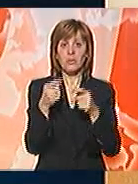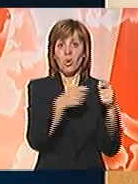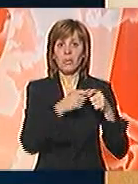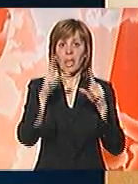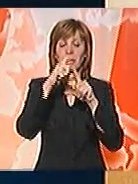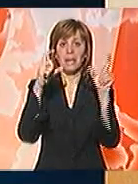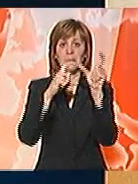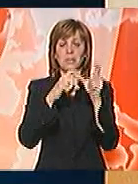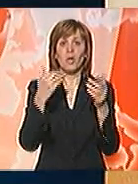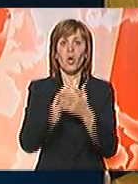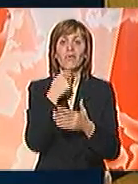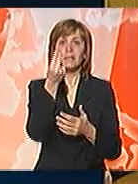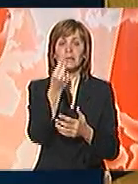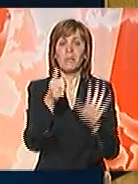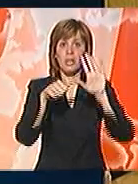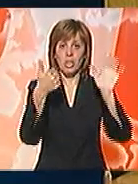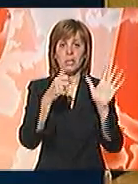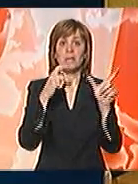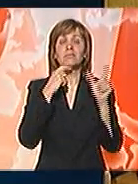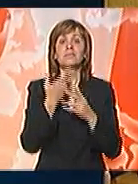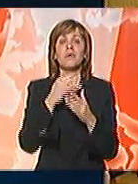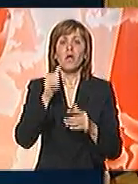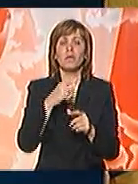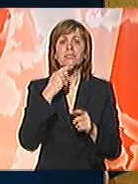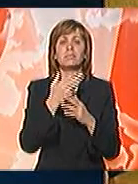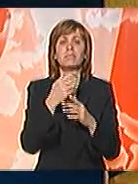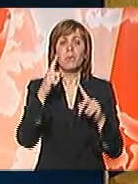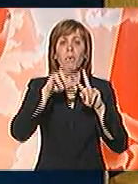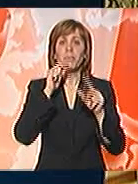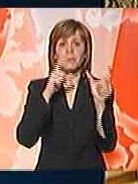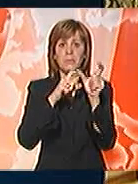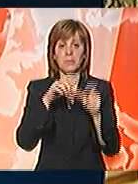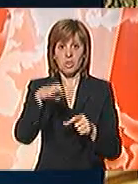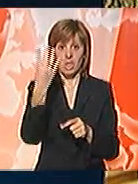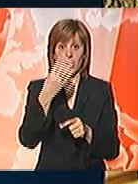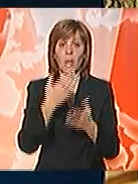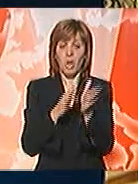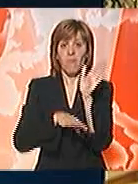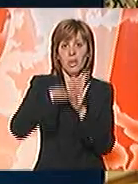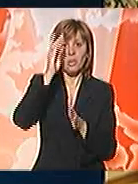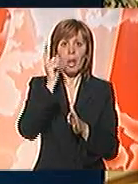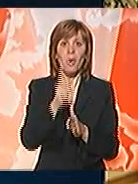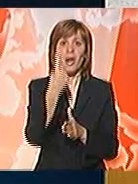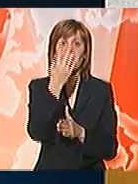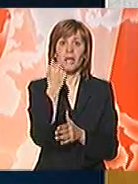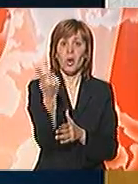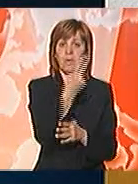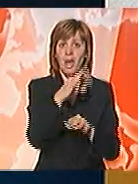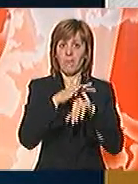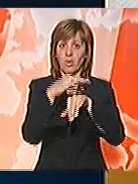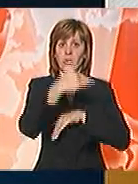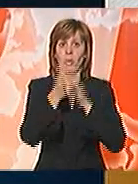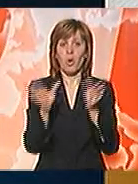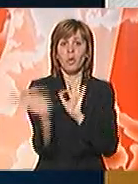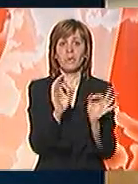DSS Nova Srbije 6, SPS Pups i S4. Da bi bila formirana većina, neophodno je da jedan od dva vodeće bloka